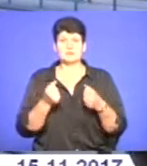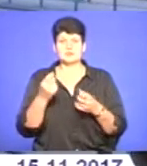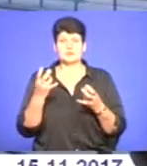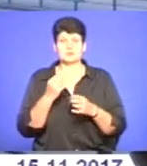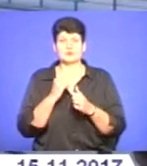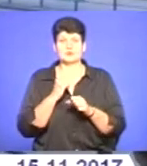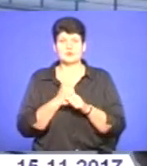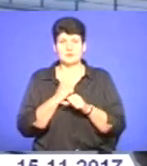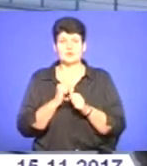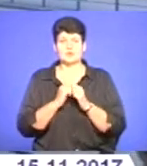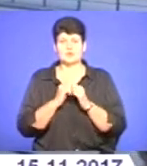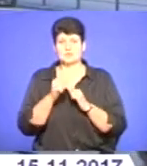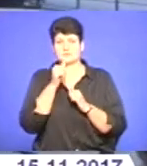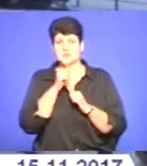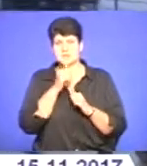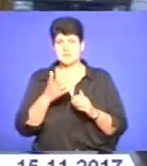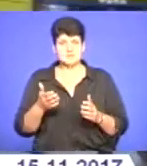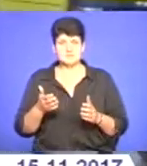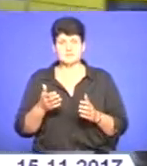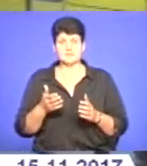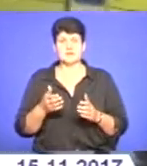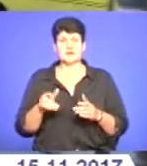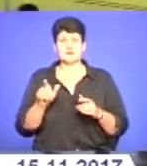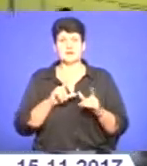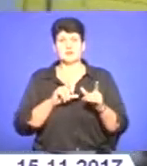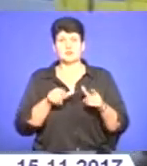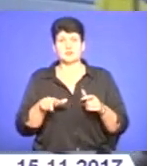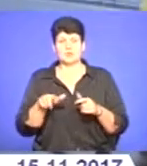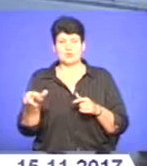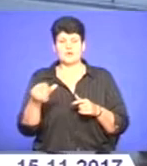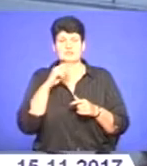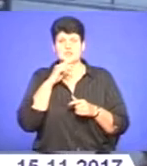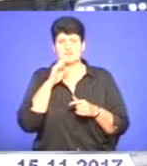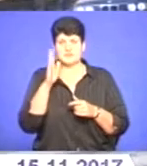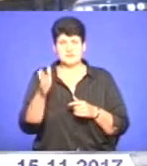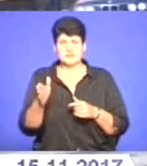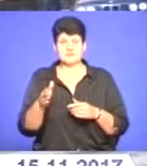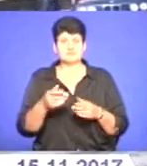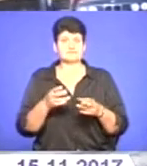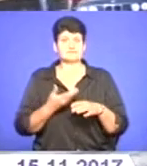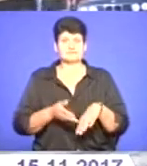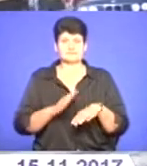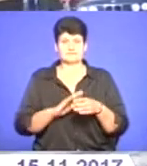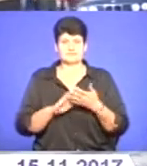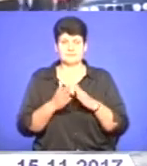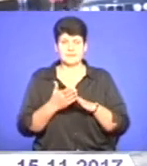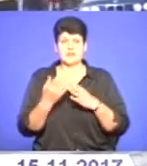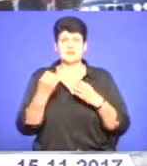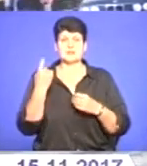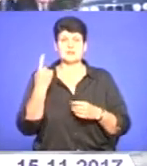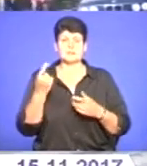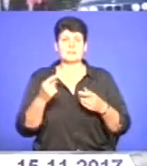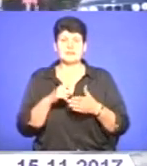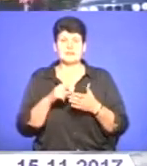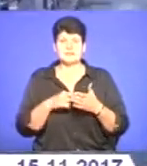щомісяця ходової. Траса, яка йде на Чернівці з Тернополя в критичному стані. Ще одне питання, яким переймаються